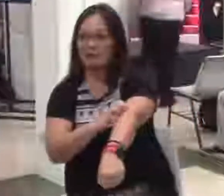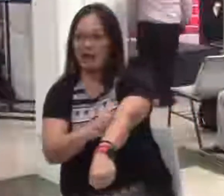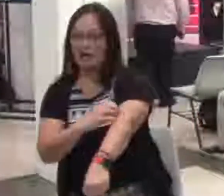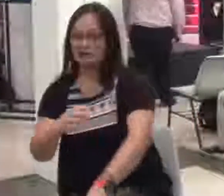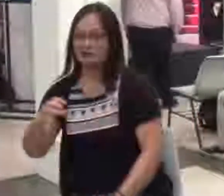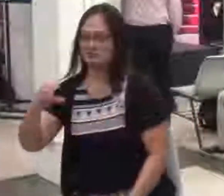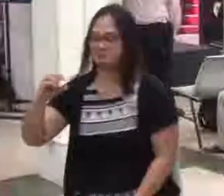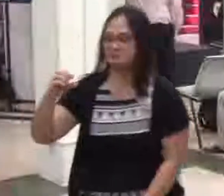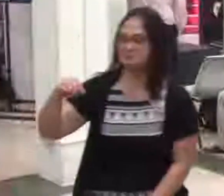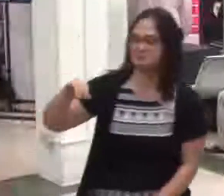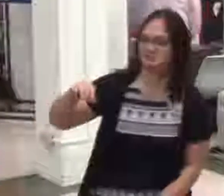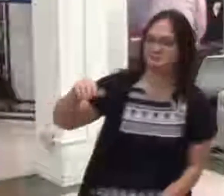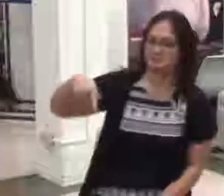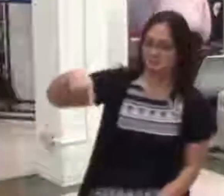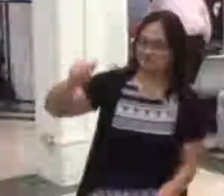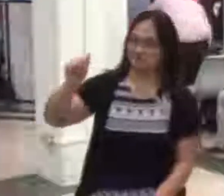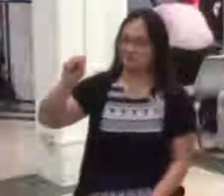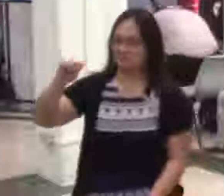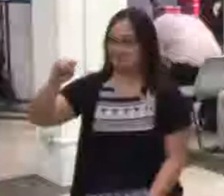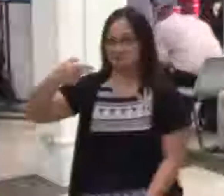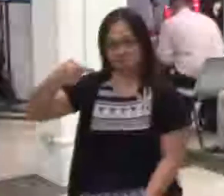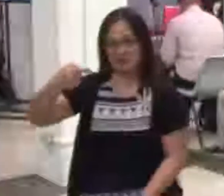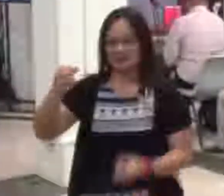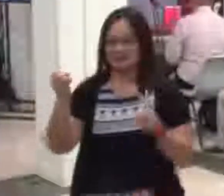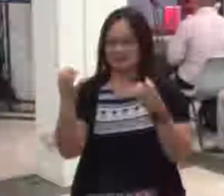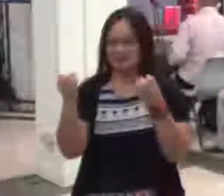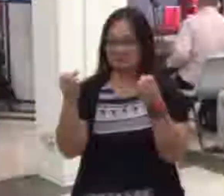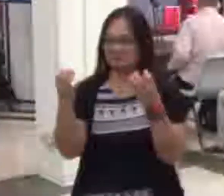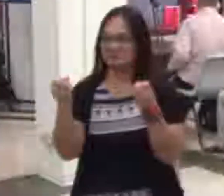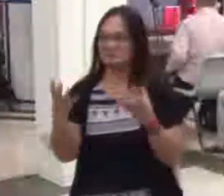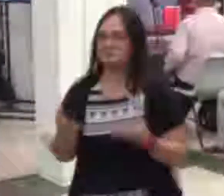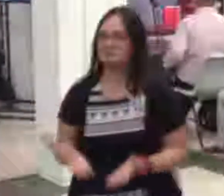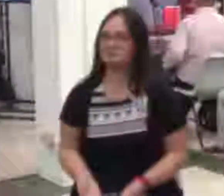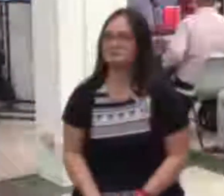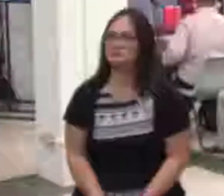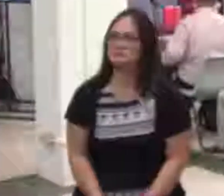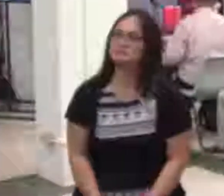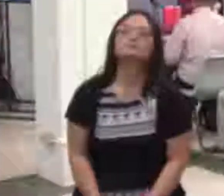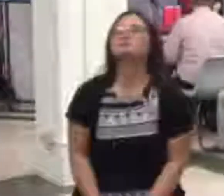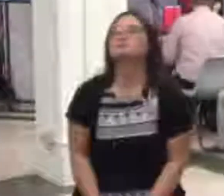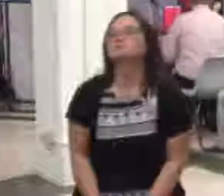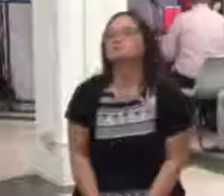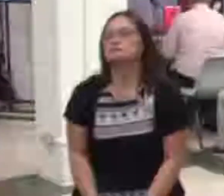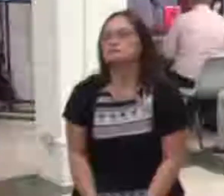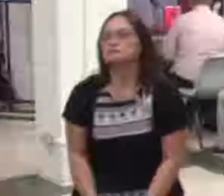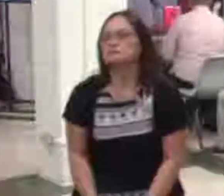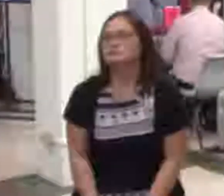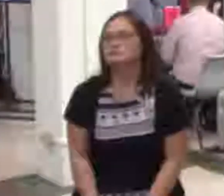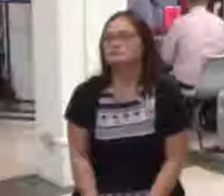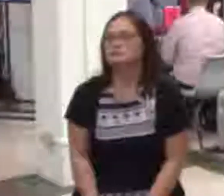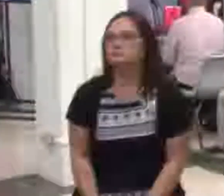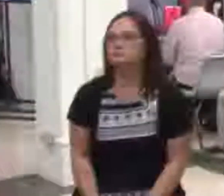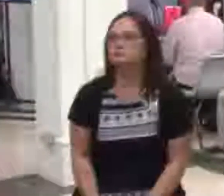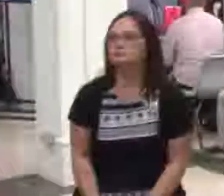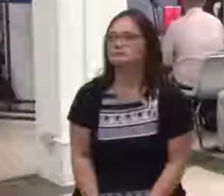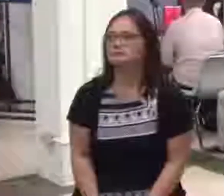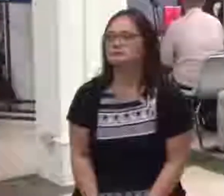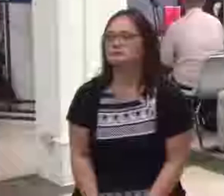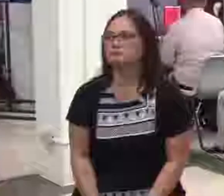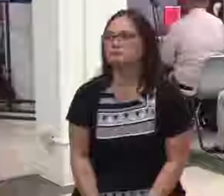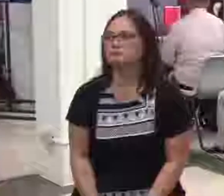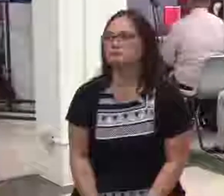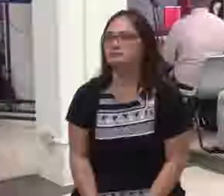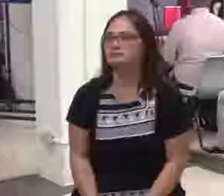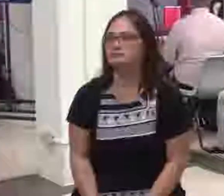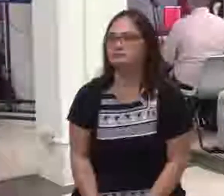Naku, dumadami na po ang mga matataas ng mga buildings. nung araw eh, pag